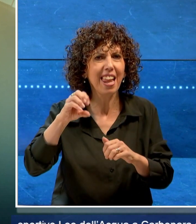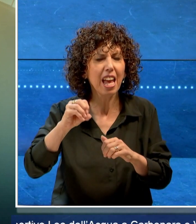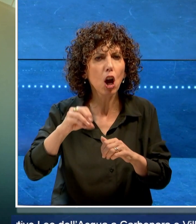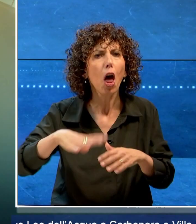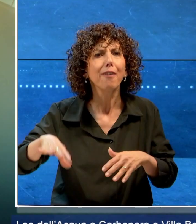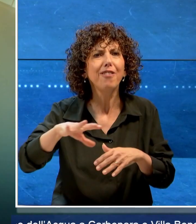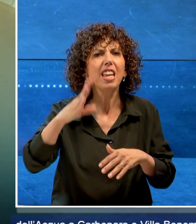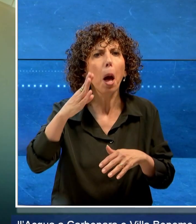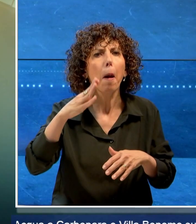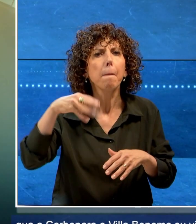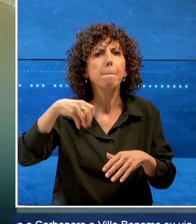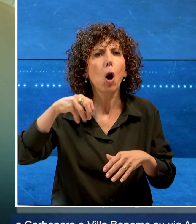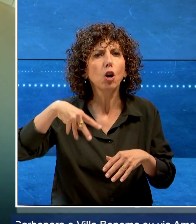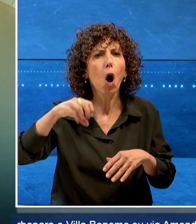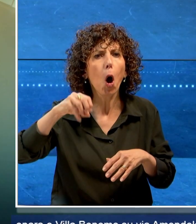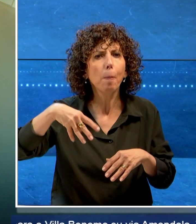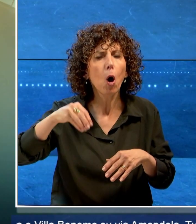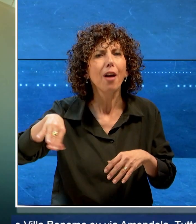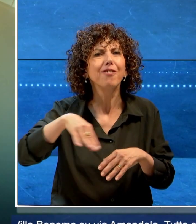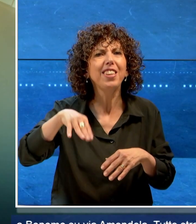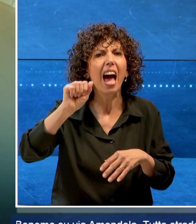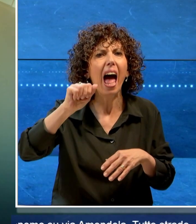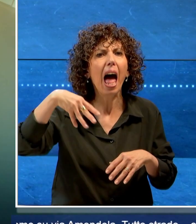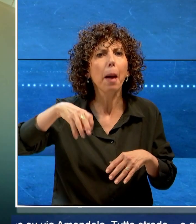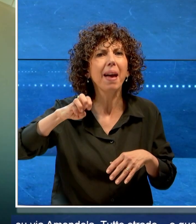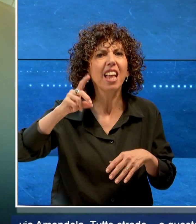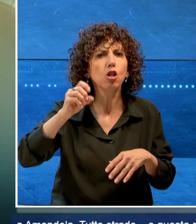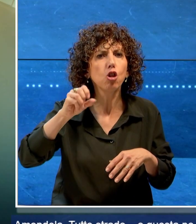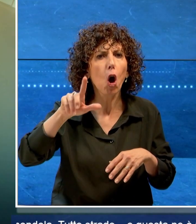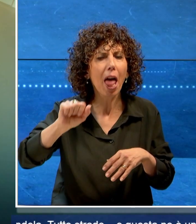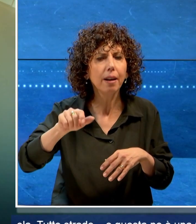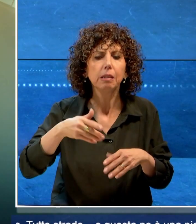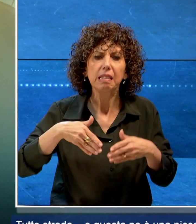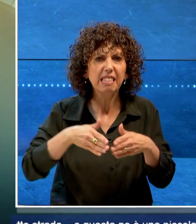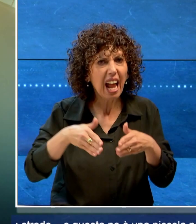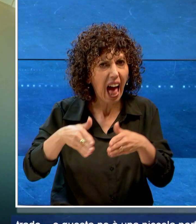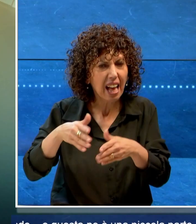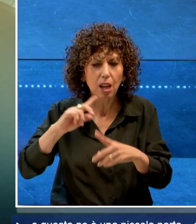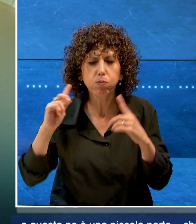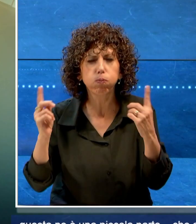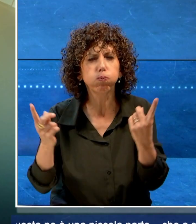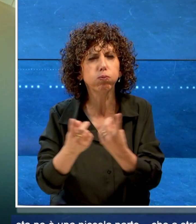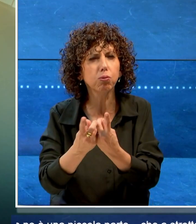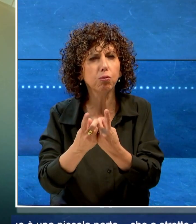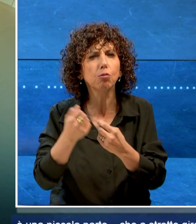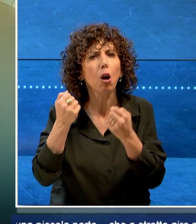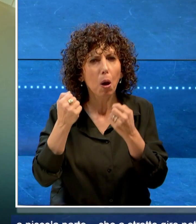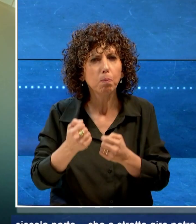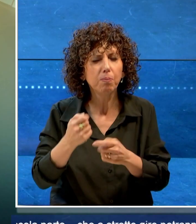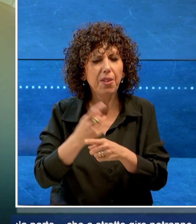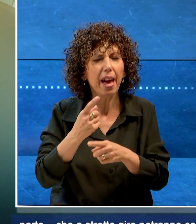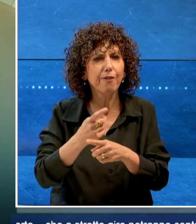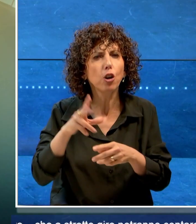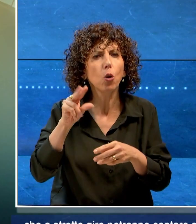Bonomo su via Mendola. Tutte strade, e questa ne è solo una piccola parte, che a stretto giro potranno contare